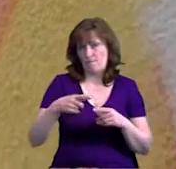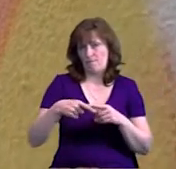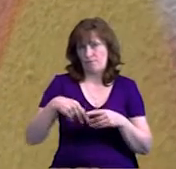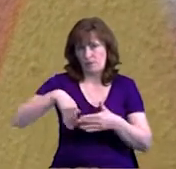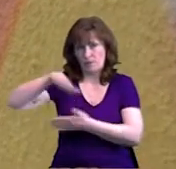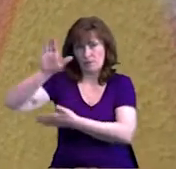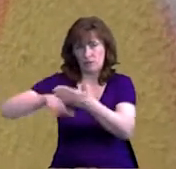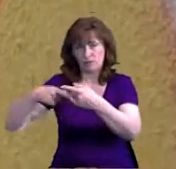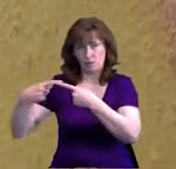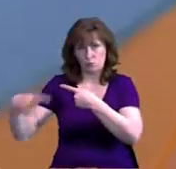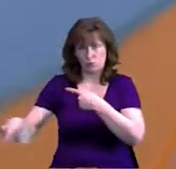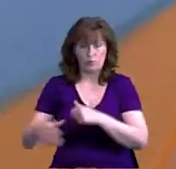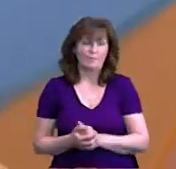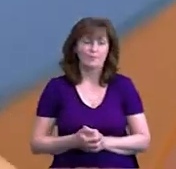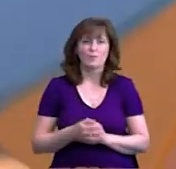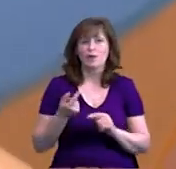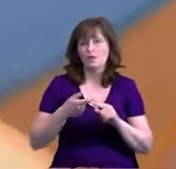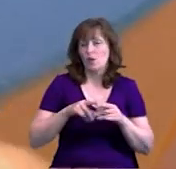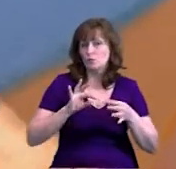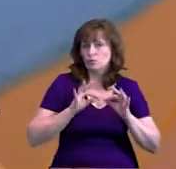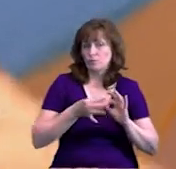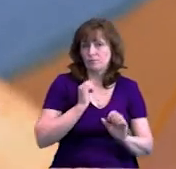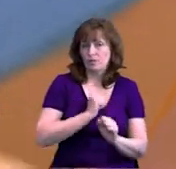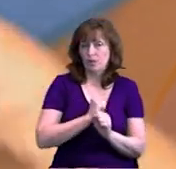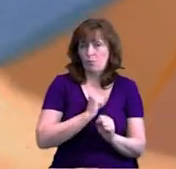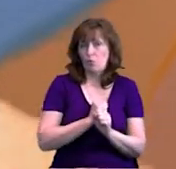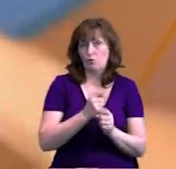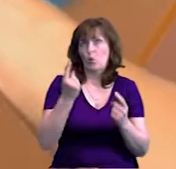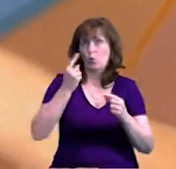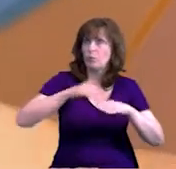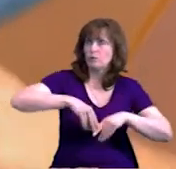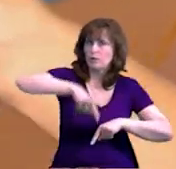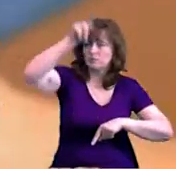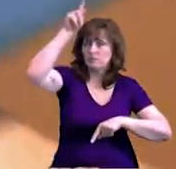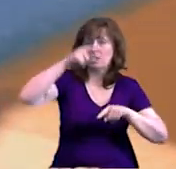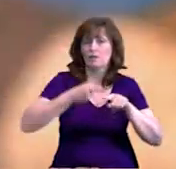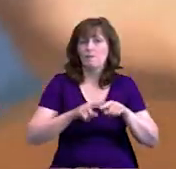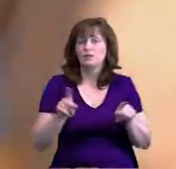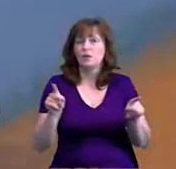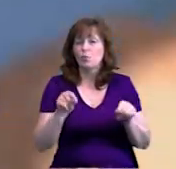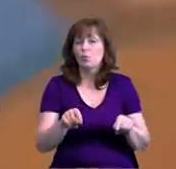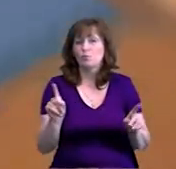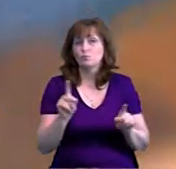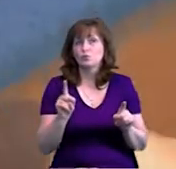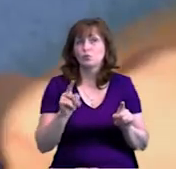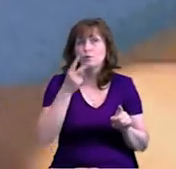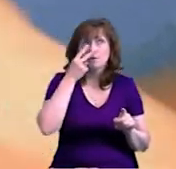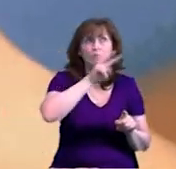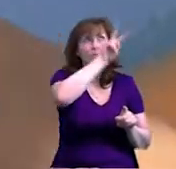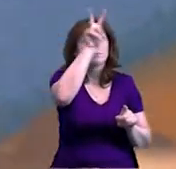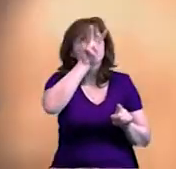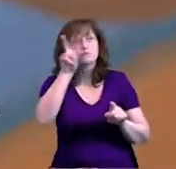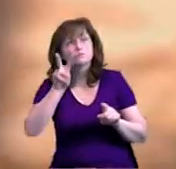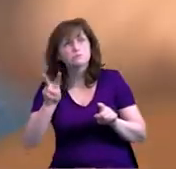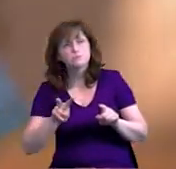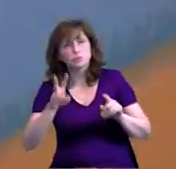фасадки. Одна із сложностей роботи на крупних размерах – це те, що осязати все взглядом